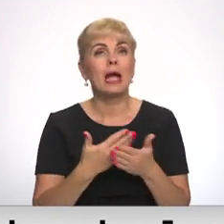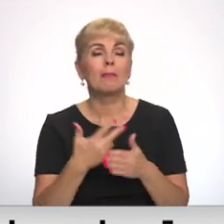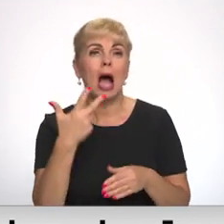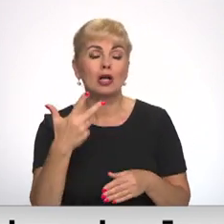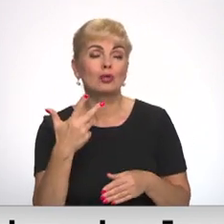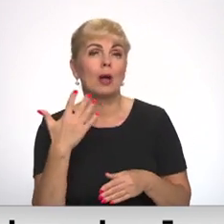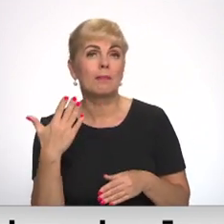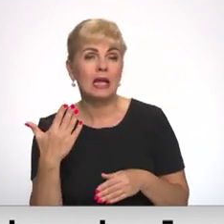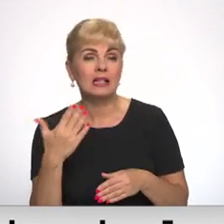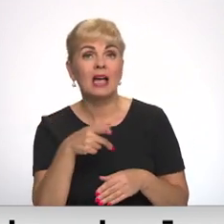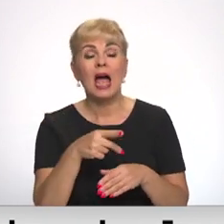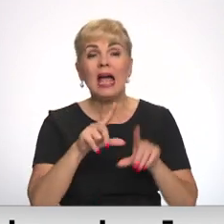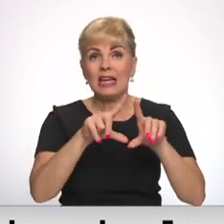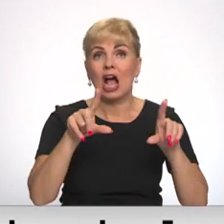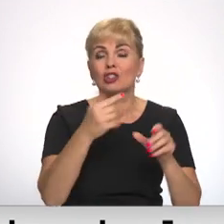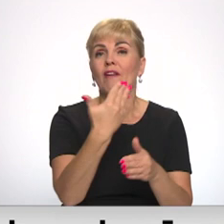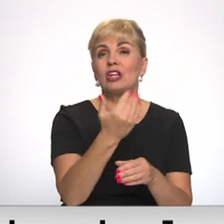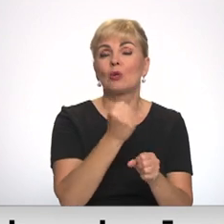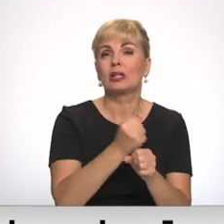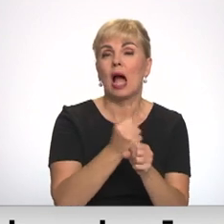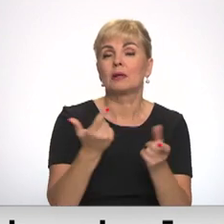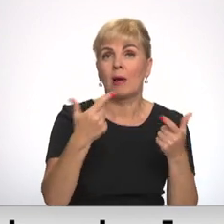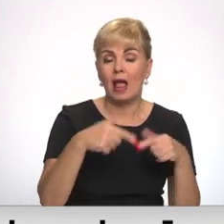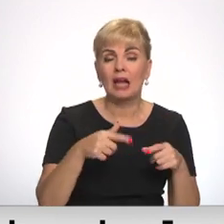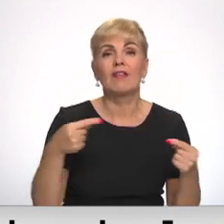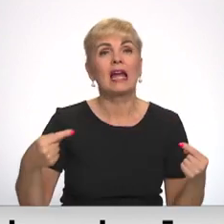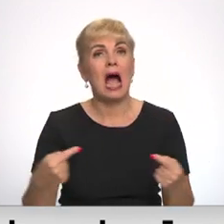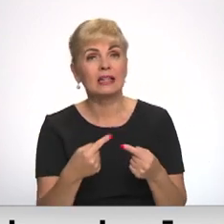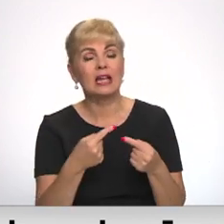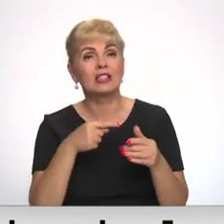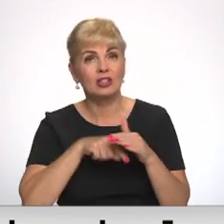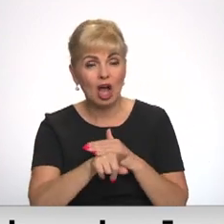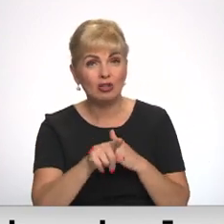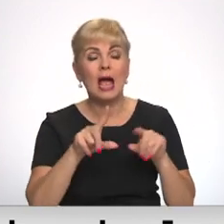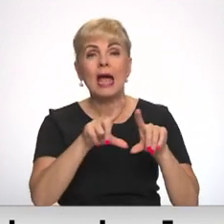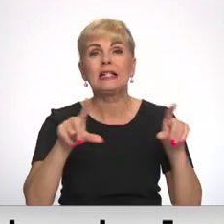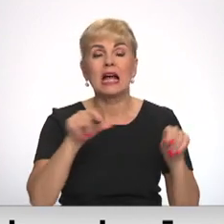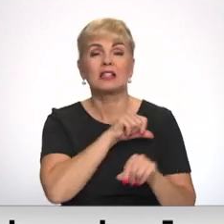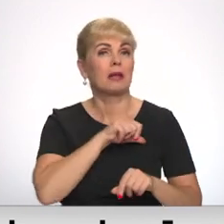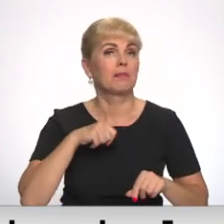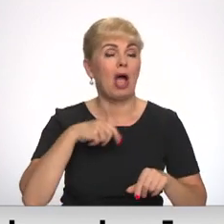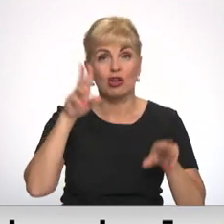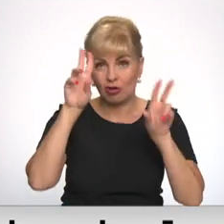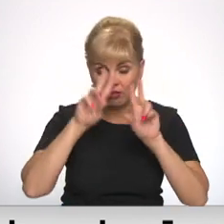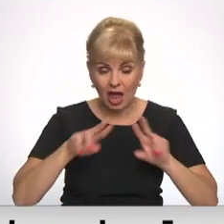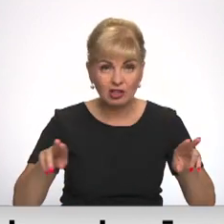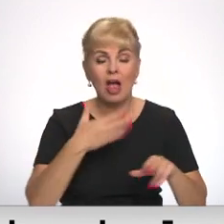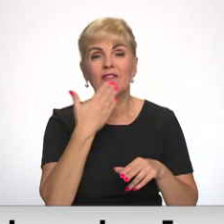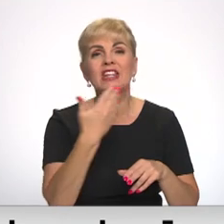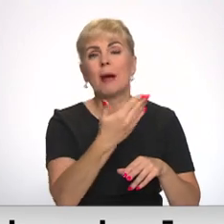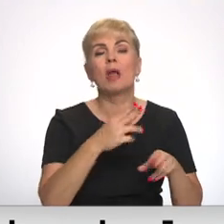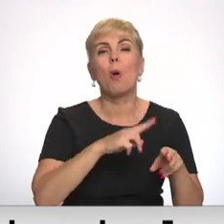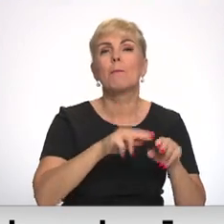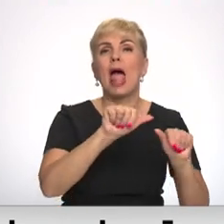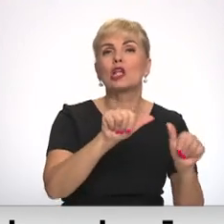-5, tad iesaši darbalaiks, pret kuru būtu jāmēru un jāattiecin šie pieejamību. Iestādes to nezinu. Iestādēm nav šīs arī metodikas